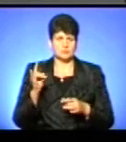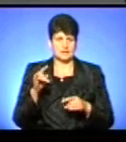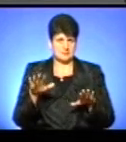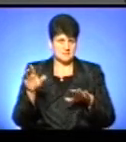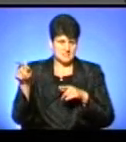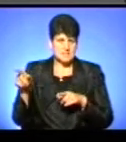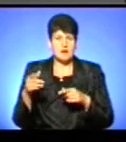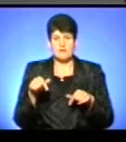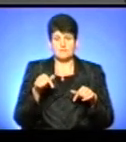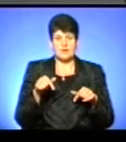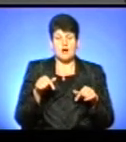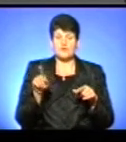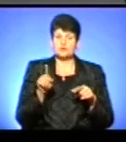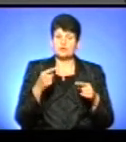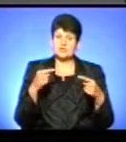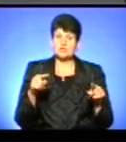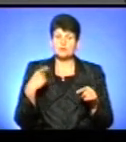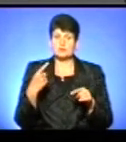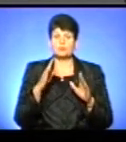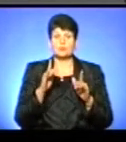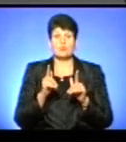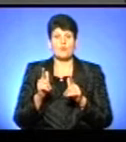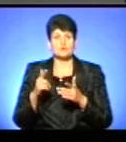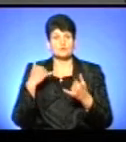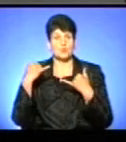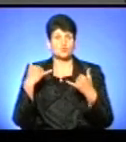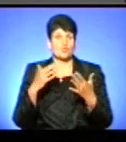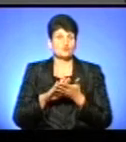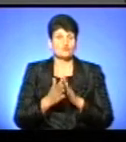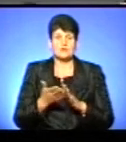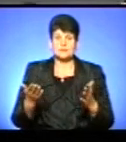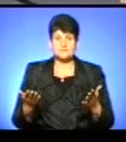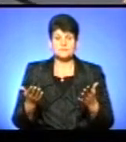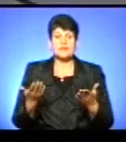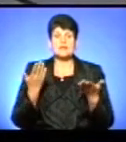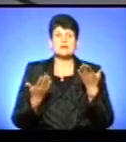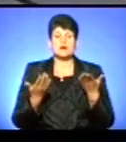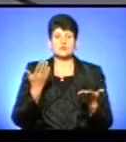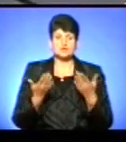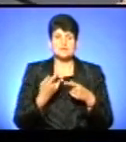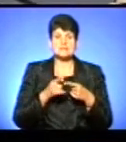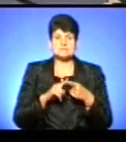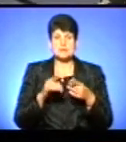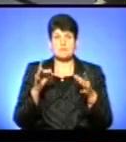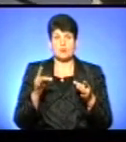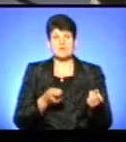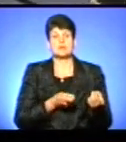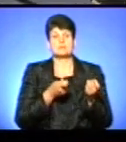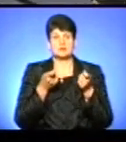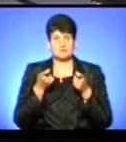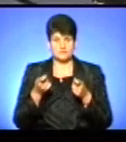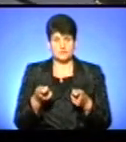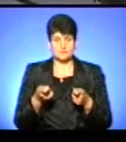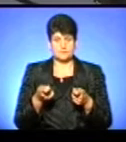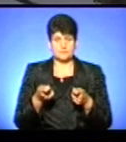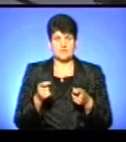немає, а щодо інших областей, то будемо погоджувати, узгоджувати. Ну, власне, якщо ці пакунки до вас прийдуть, так,